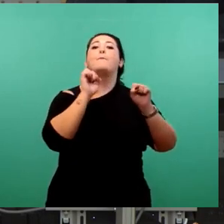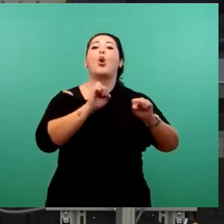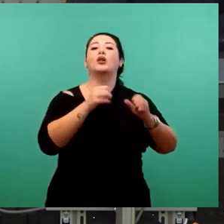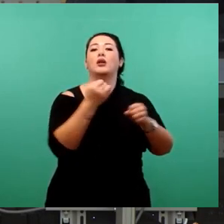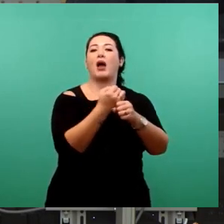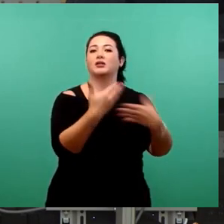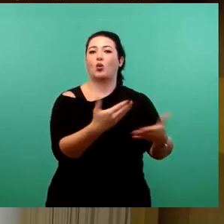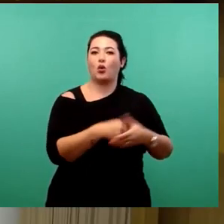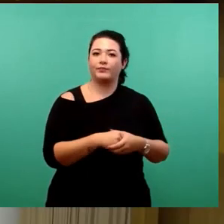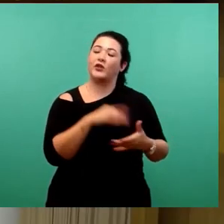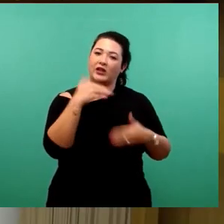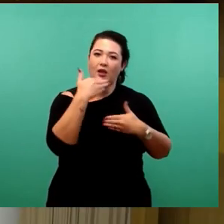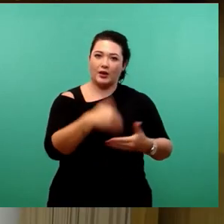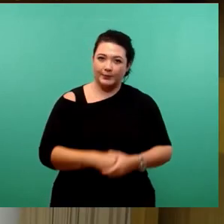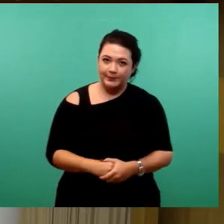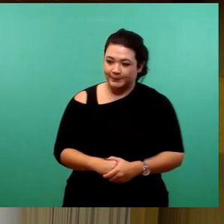Dankeschön.